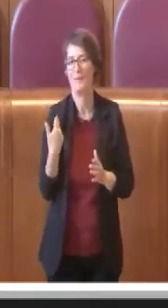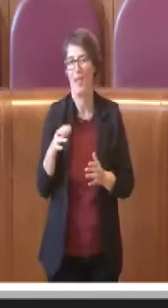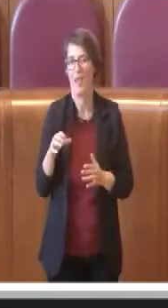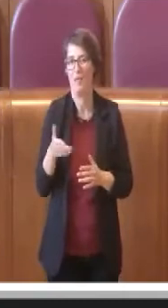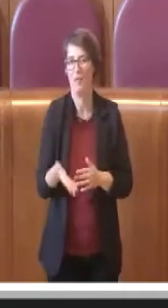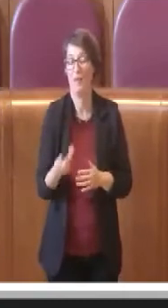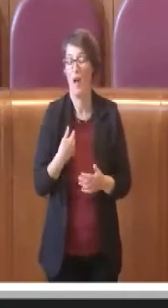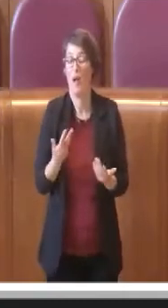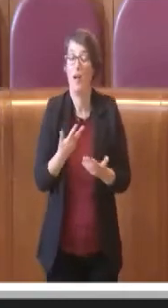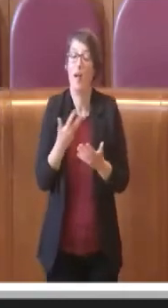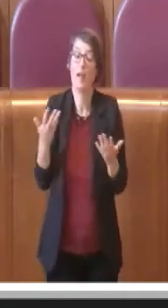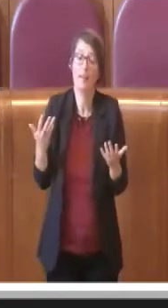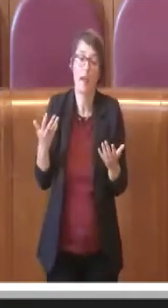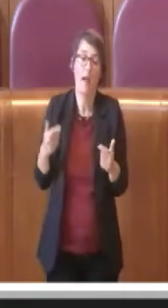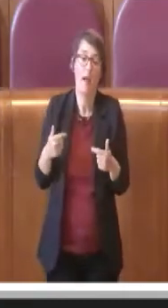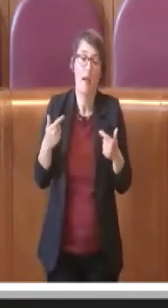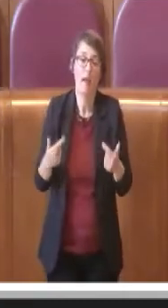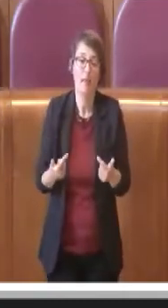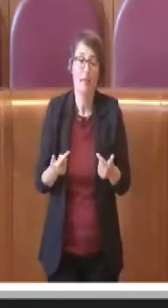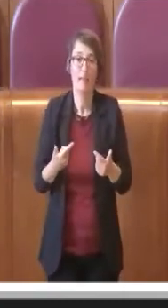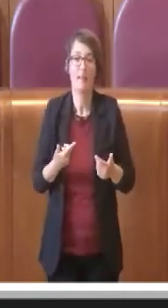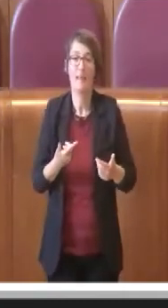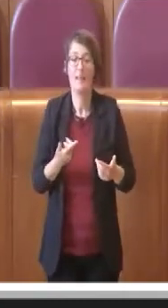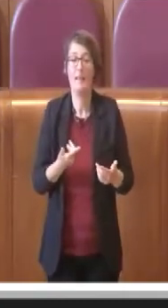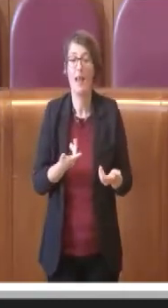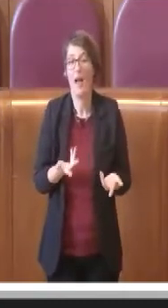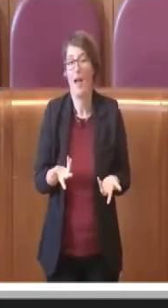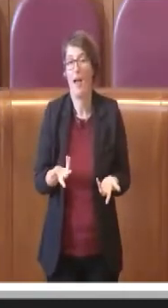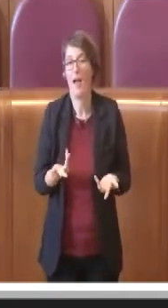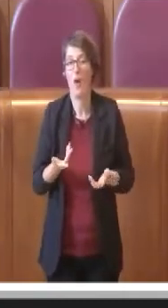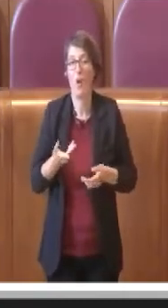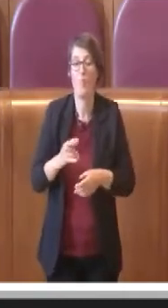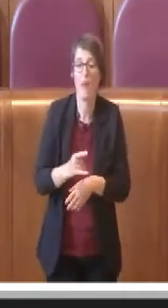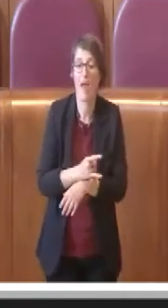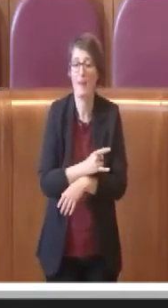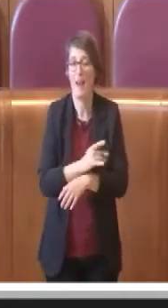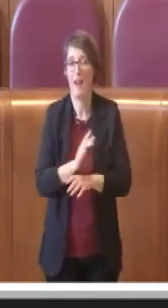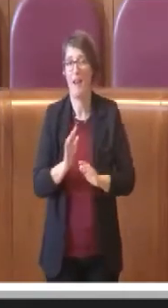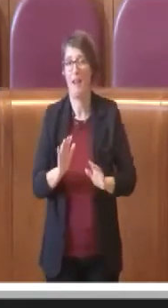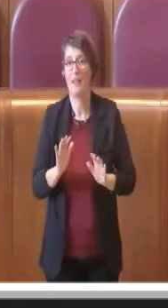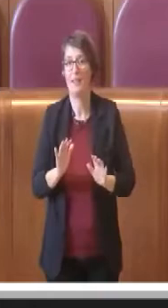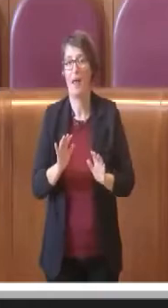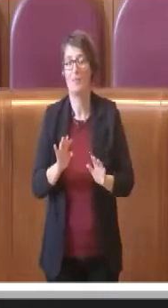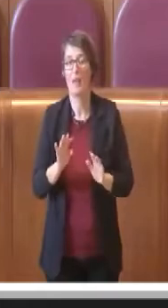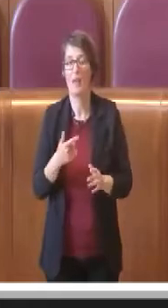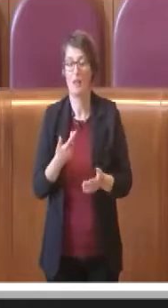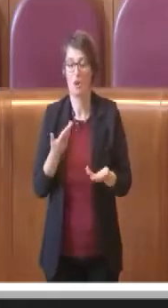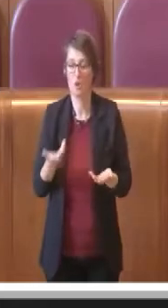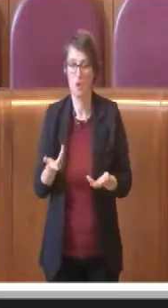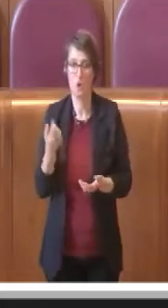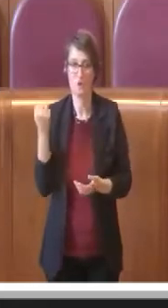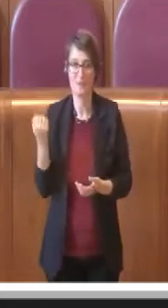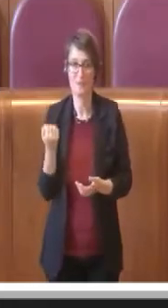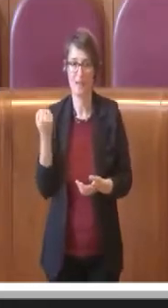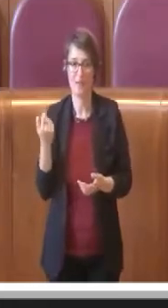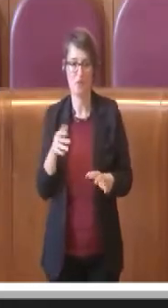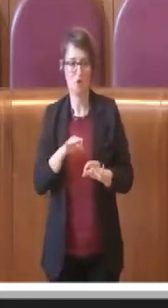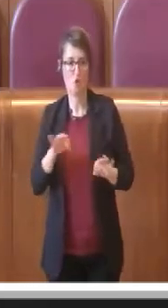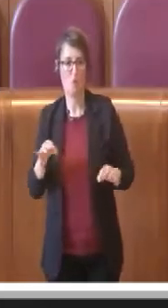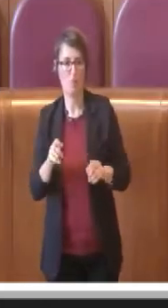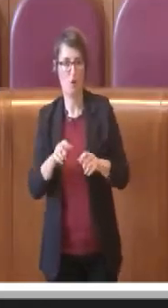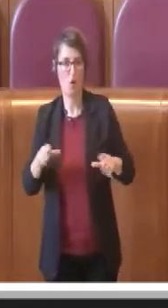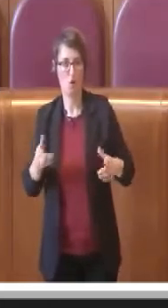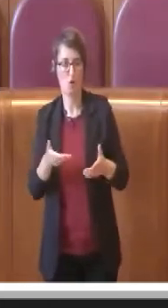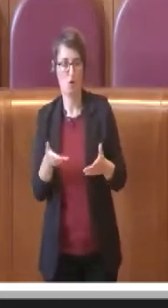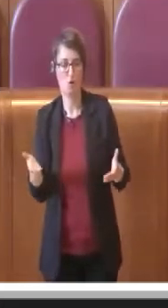rallentato la messa in ordine anche del servizio che viene offerto alla città. Con tutte le